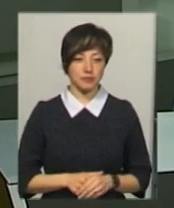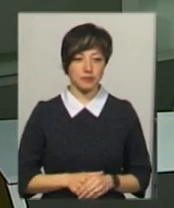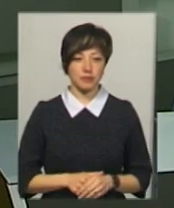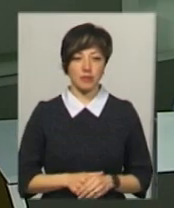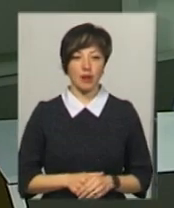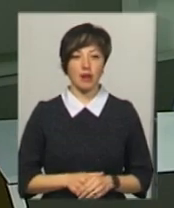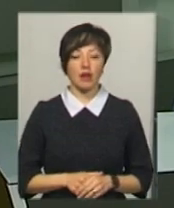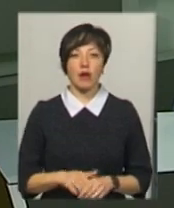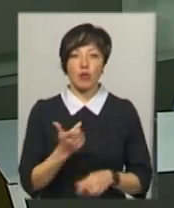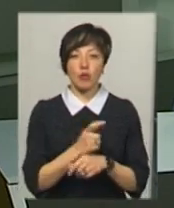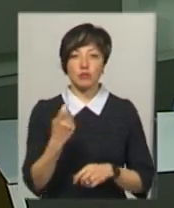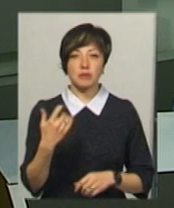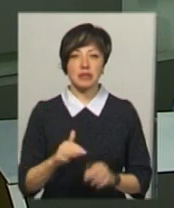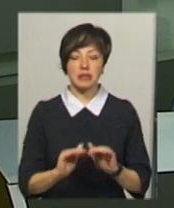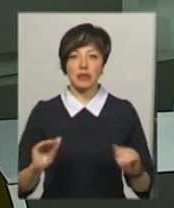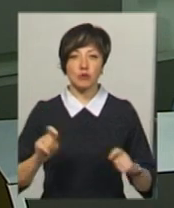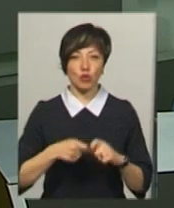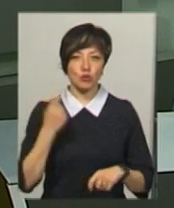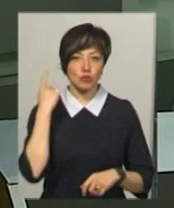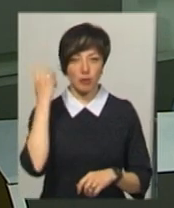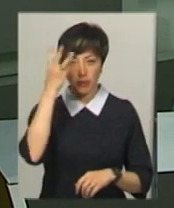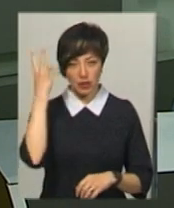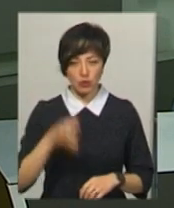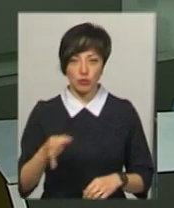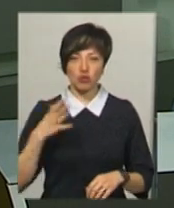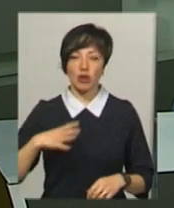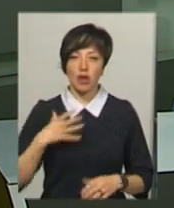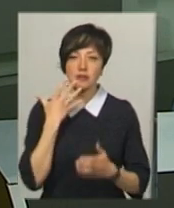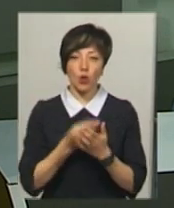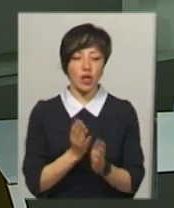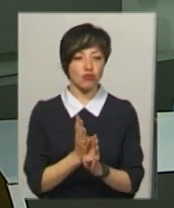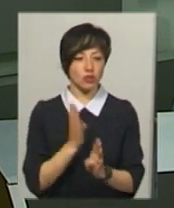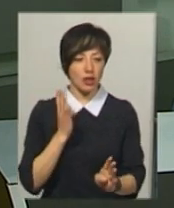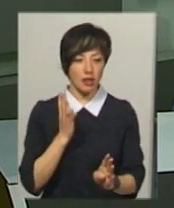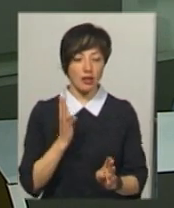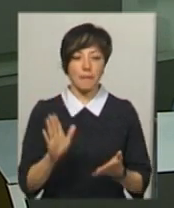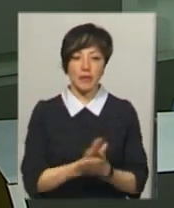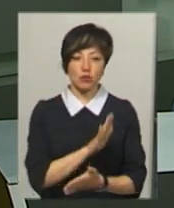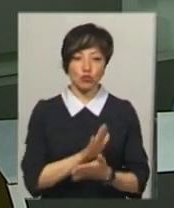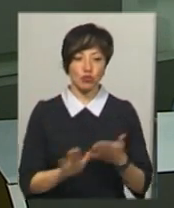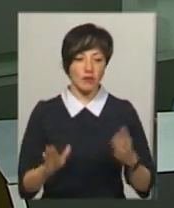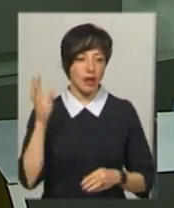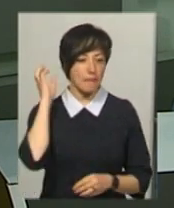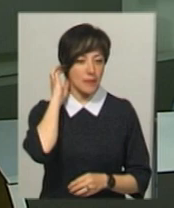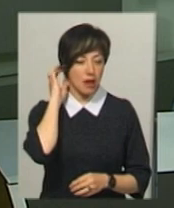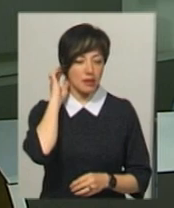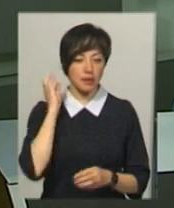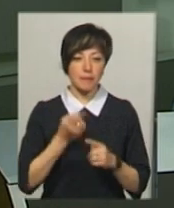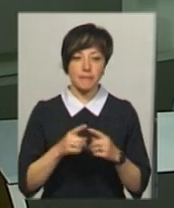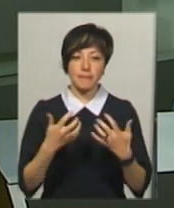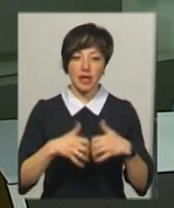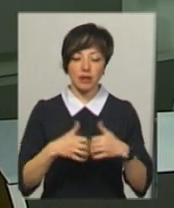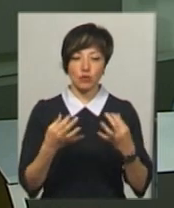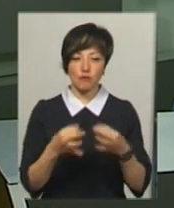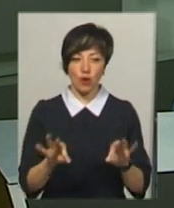По на 150 дітей з порушеннями слуху Хмельницької області чекають своєї черги на безкоштовні кохлеарні імплантати. Прилади,